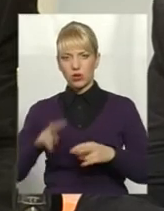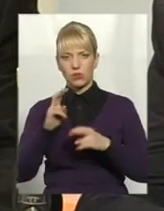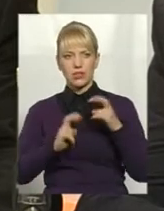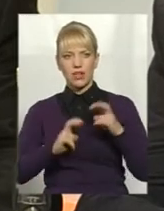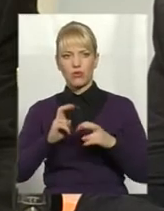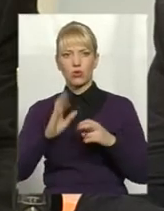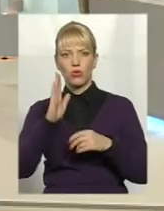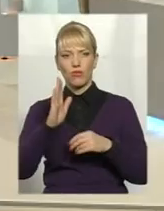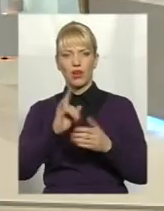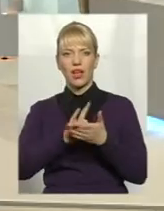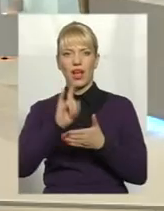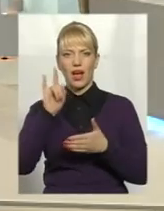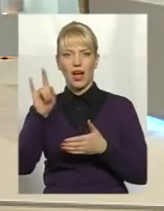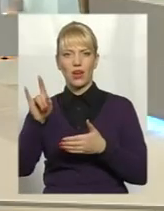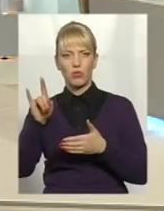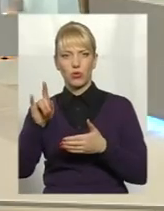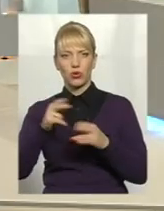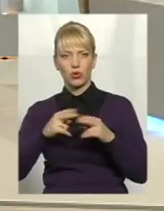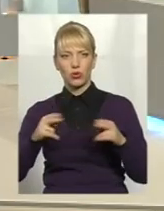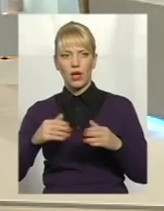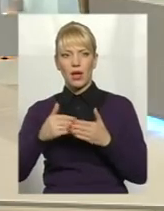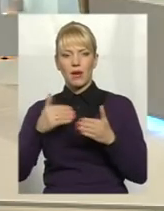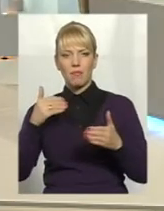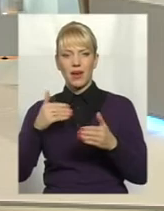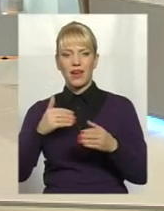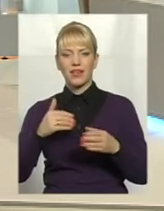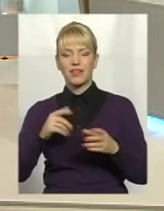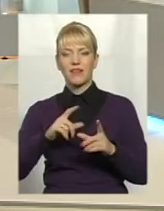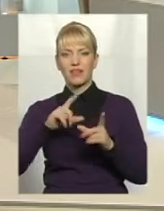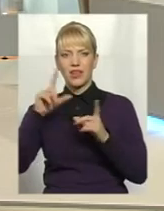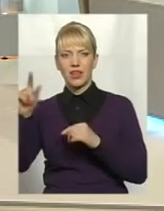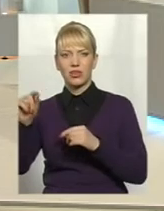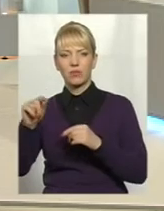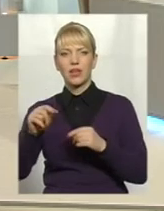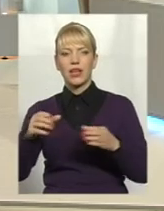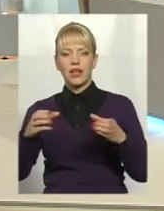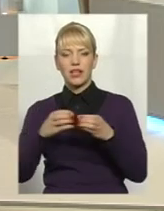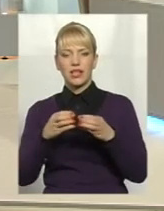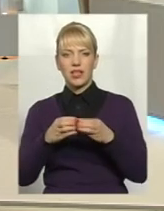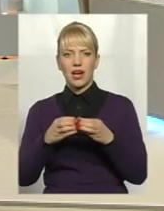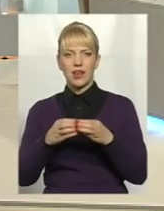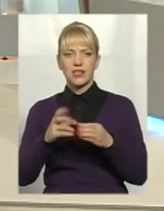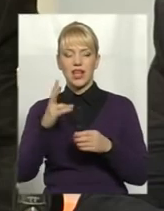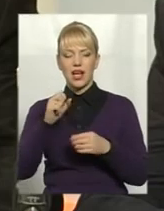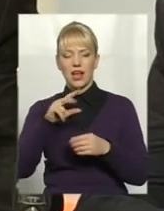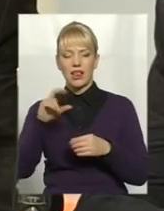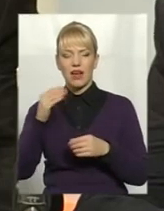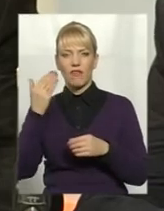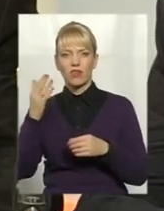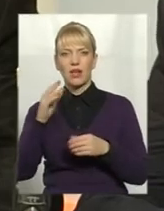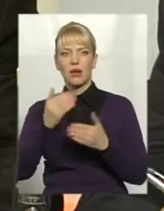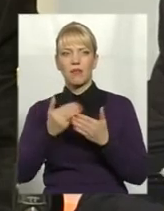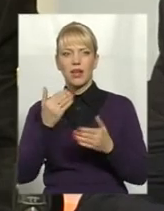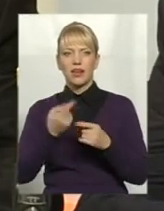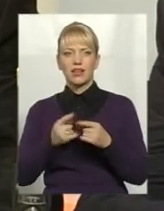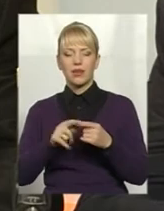у аеропорту. Вже перед вилітом делегації, і він її підписав. Але вони, перед тим, як підписати контракт, приїжджали